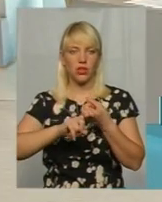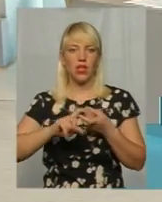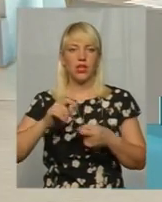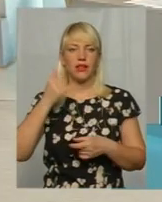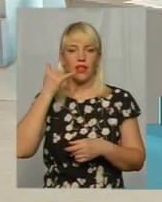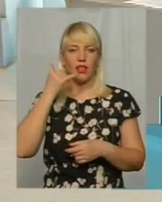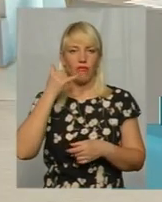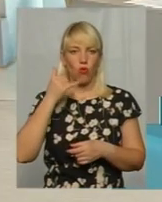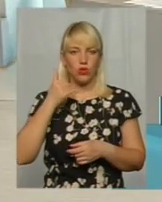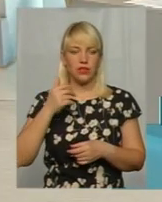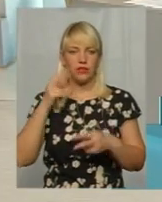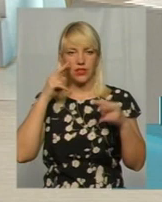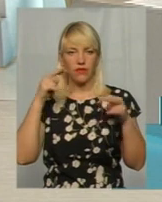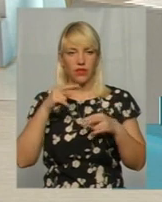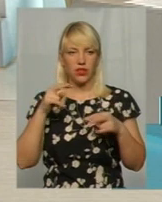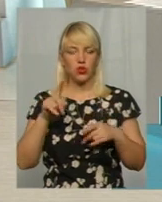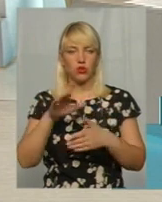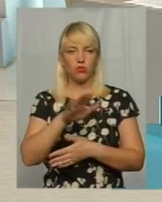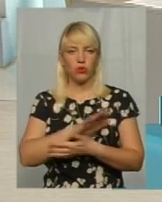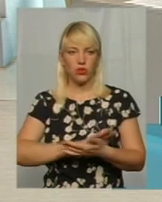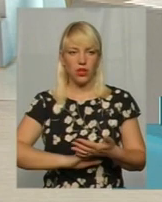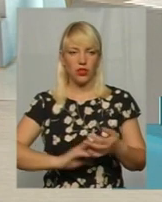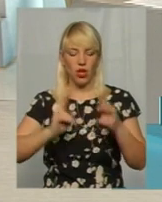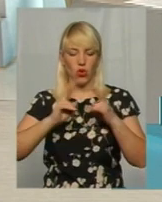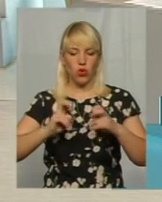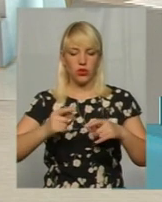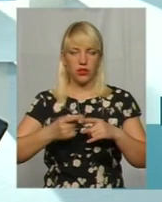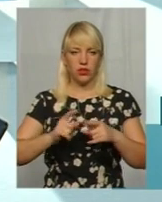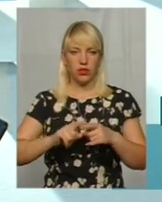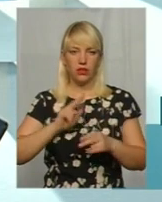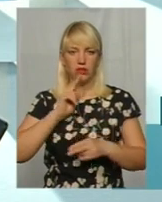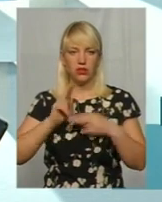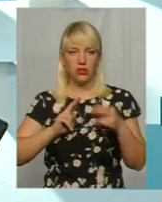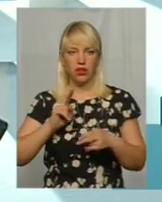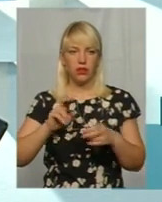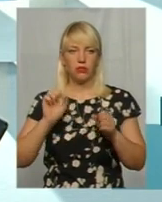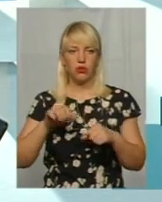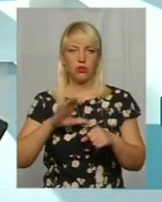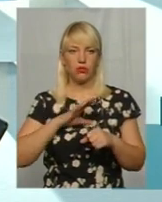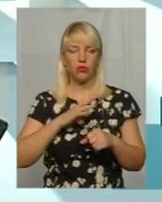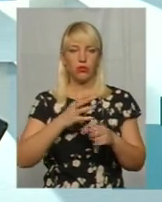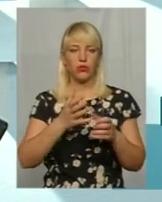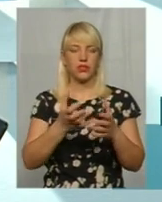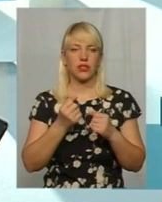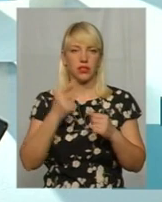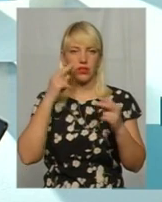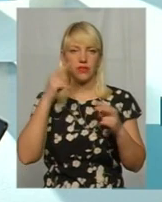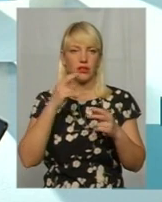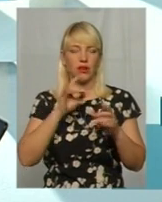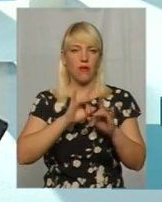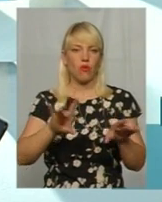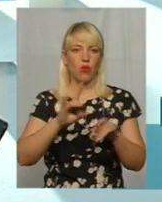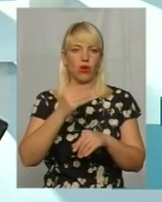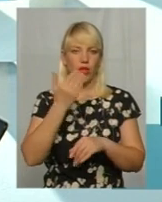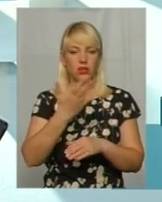подальшого розгляду цієї скарги зазначених осіб можна було чи відібрати пояснення, чи в випадку якогось